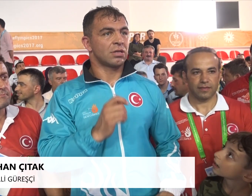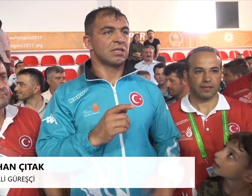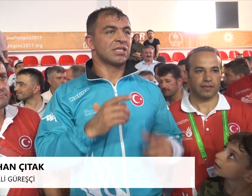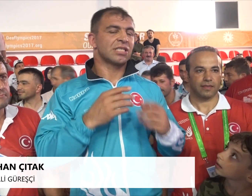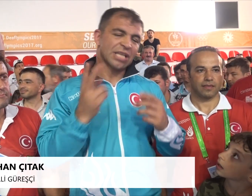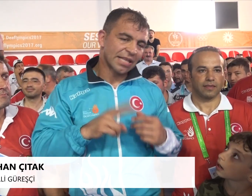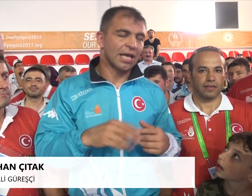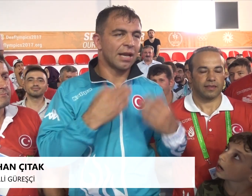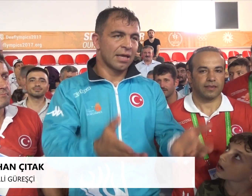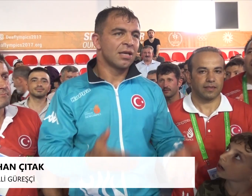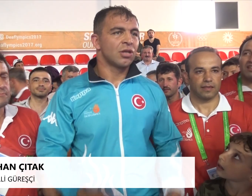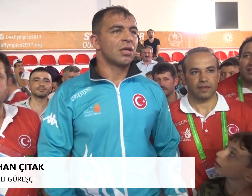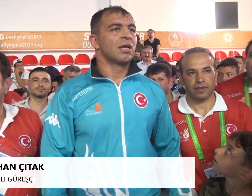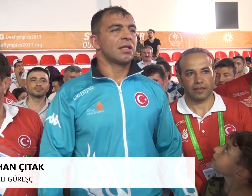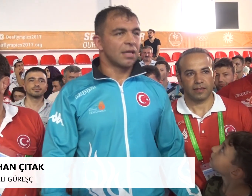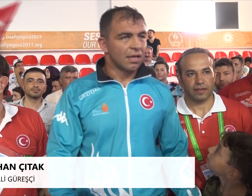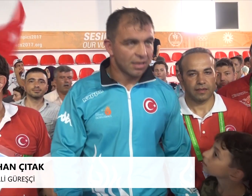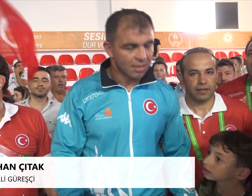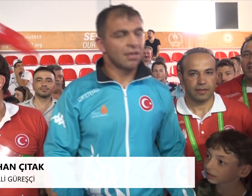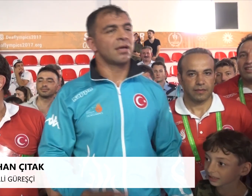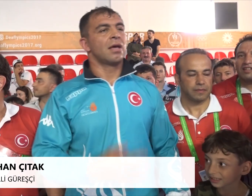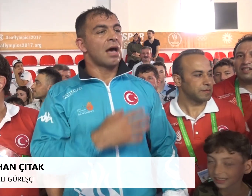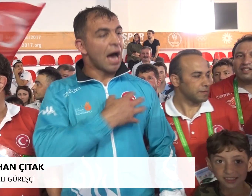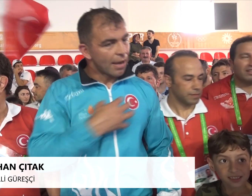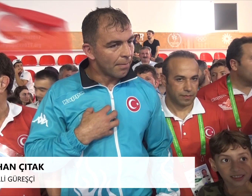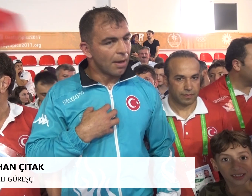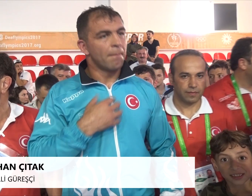15 Temmuz şehit ailelerine,